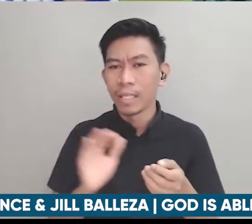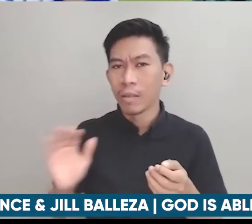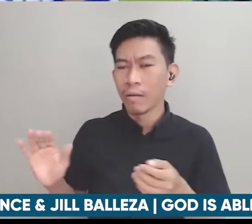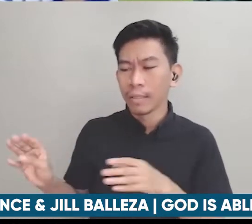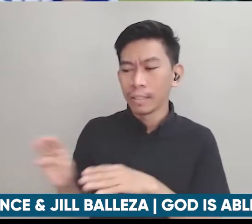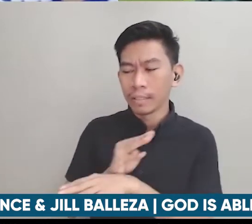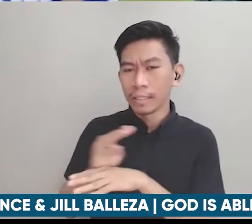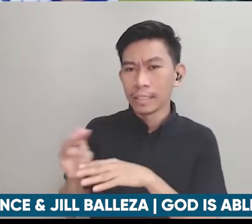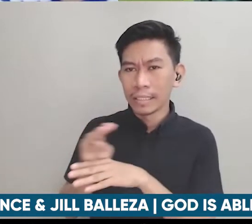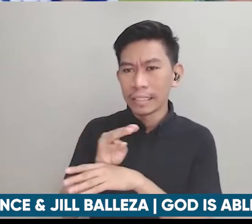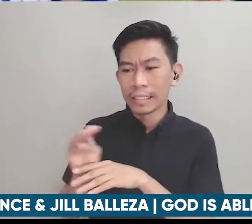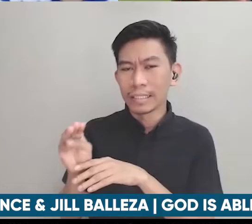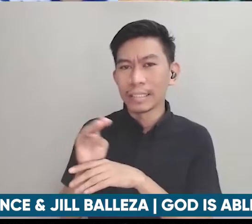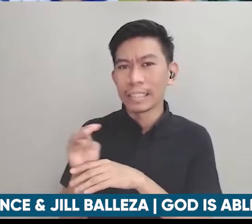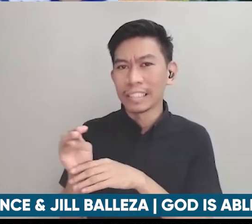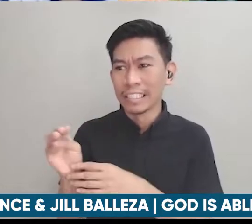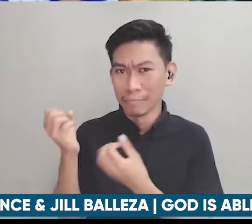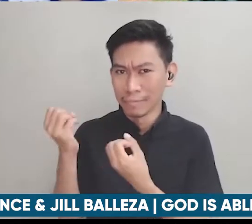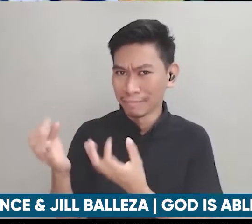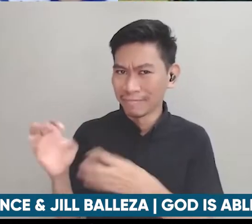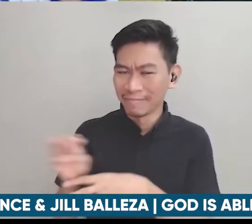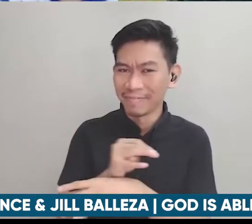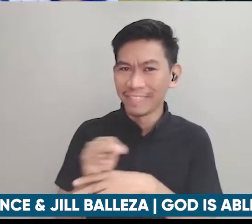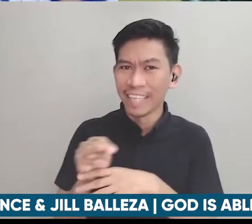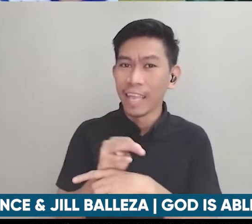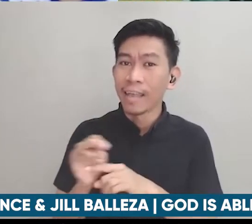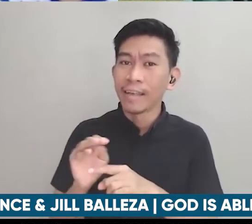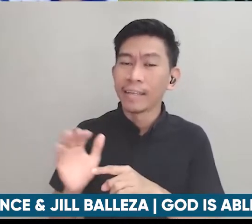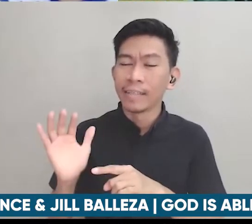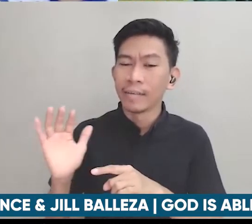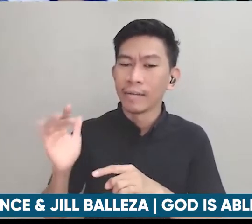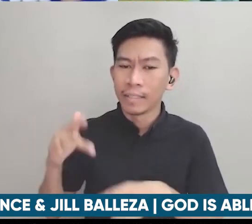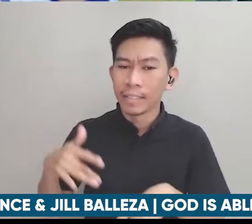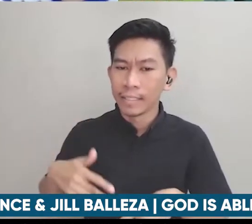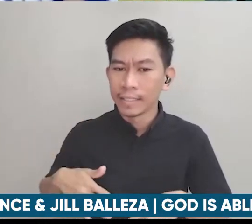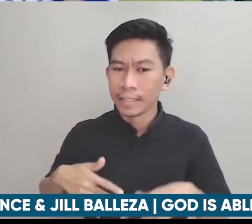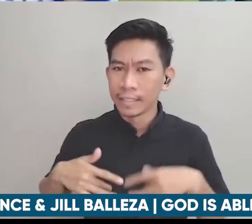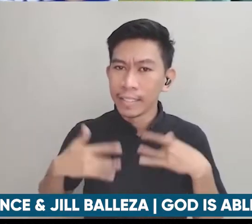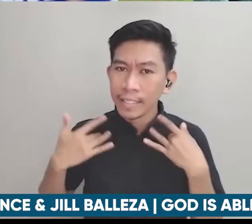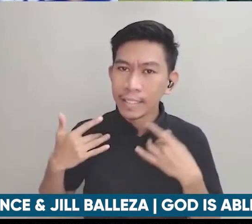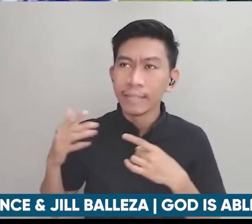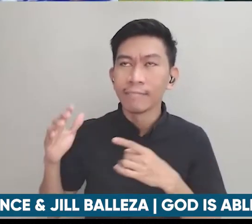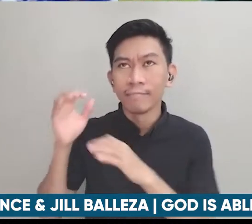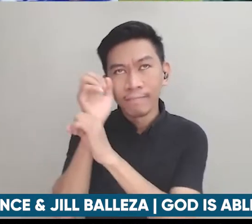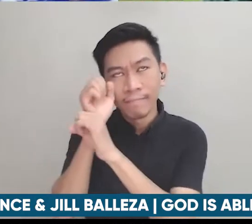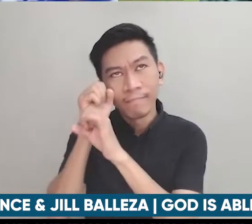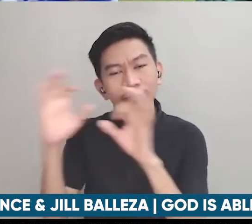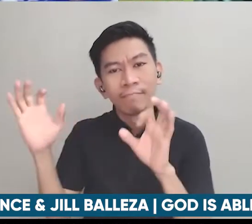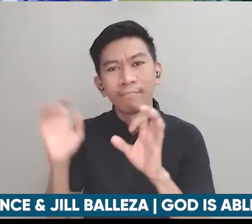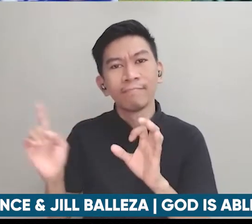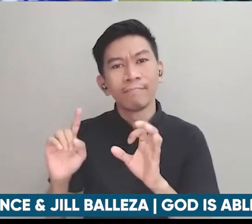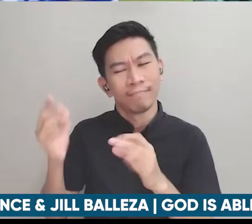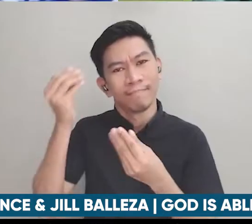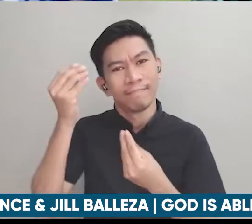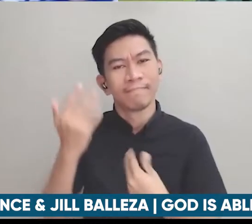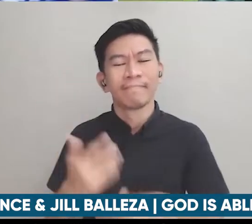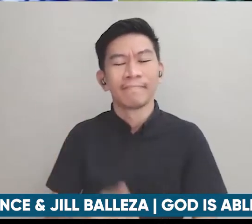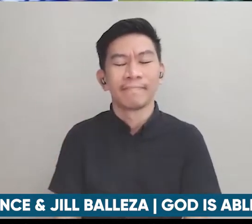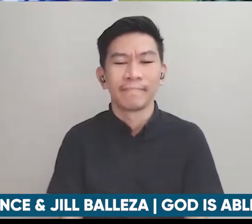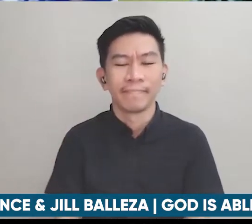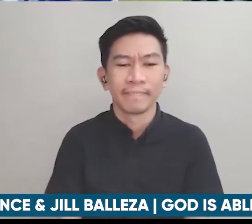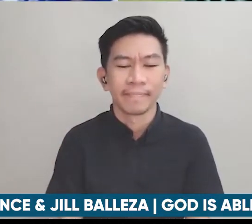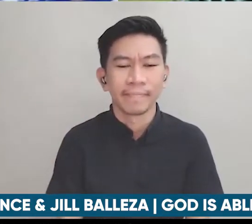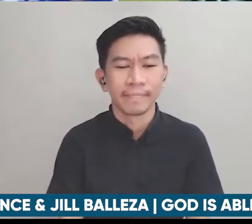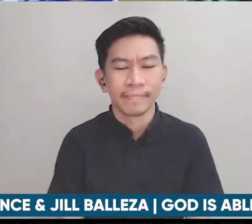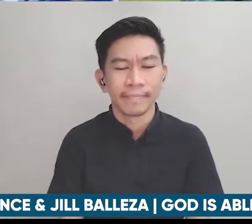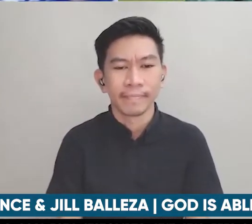ano yung vision ni Lord sa buhay nyo in terms of these ministries amen well sa amin